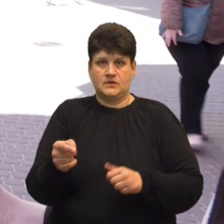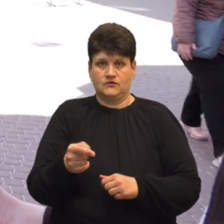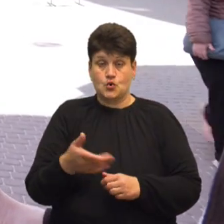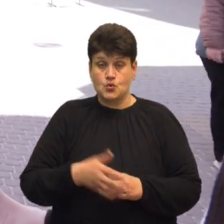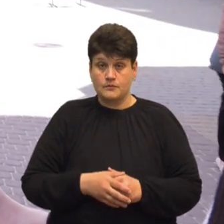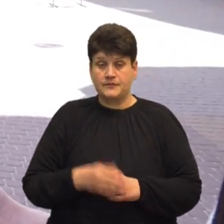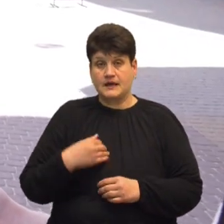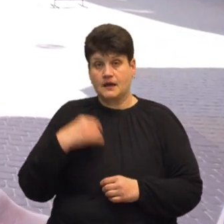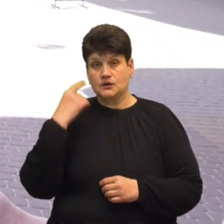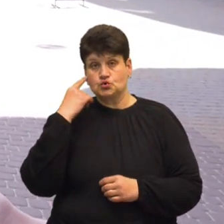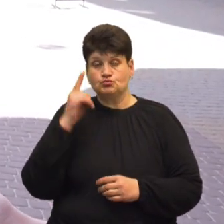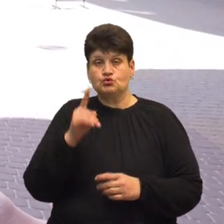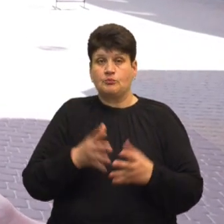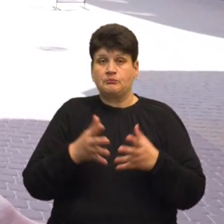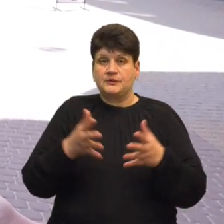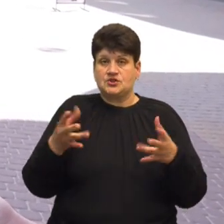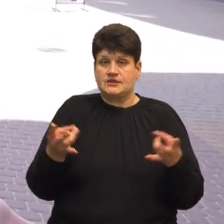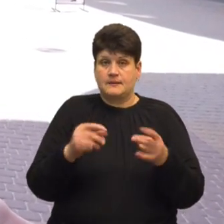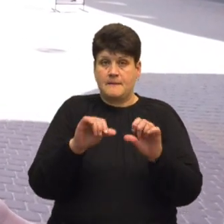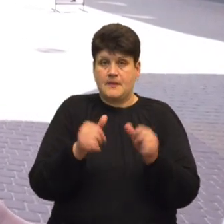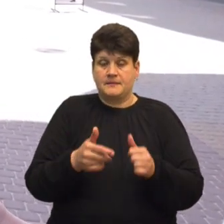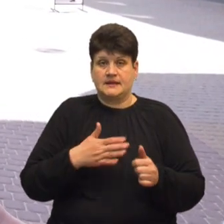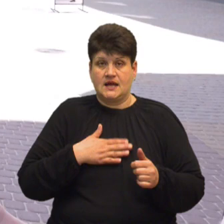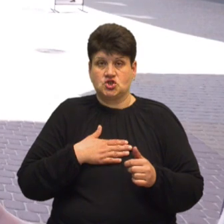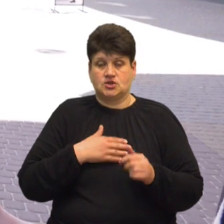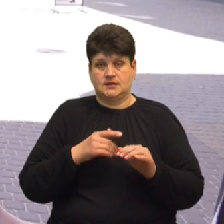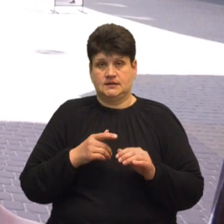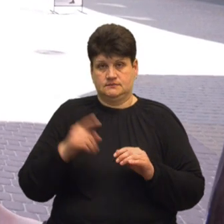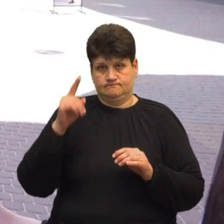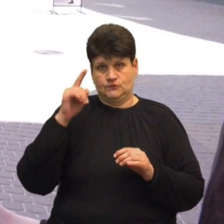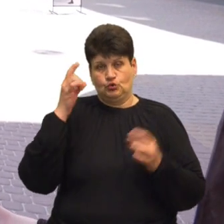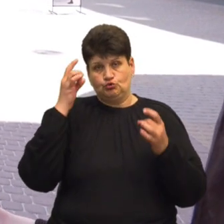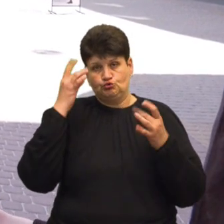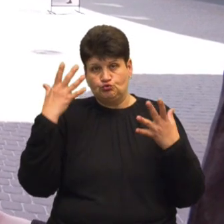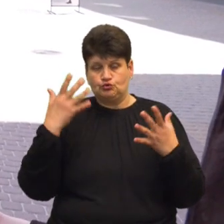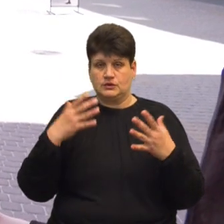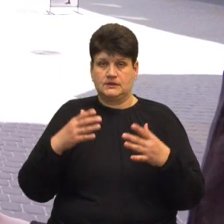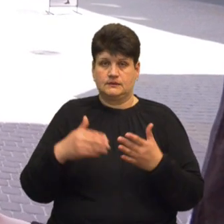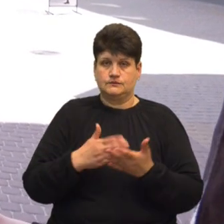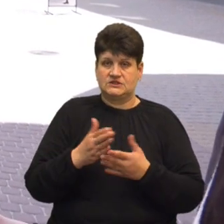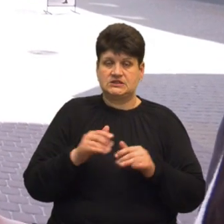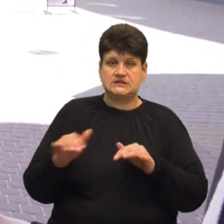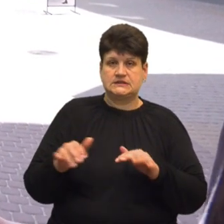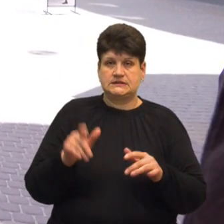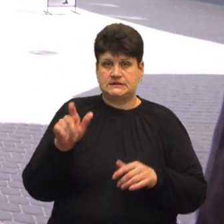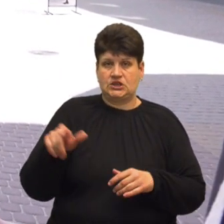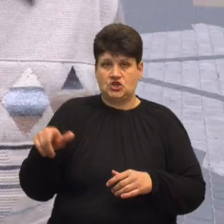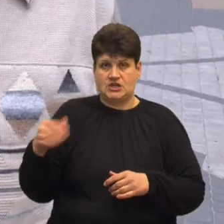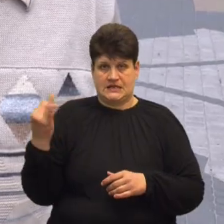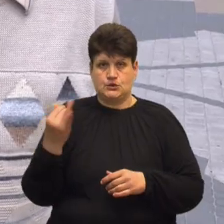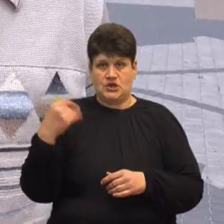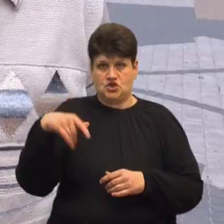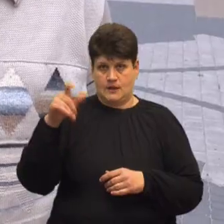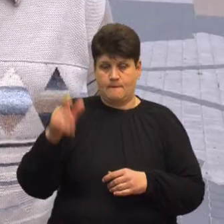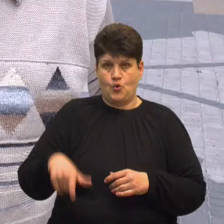Я думаю, що побільше треба таких пам'ятників для наших діячів культурних і взагалі історичних постатей.